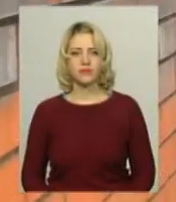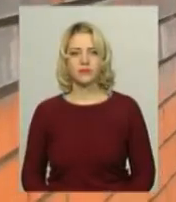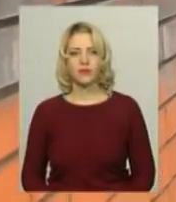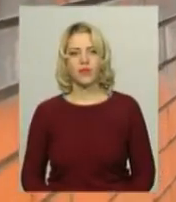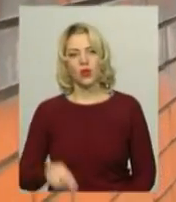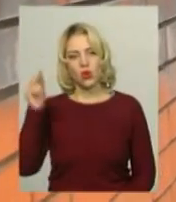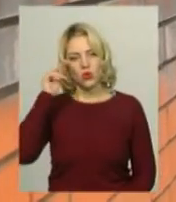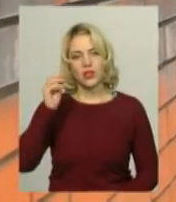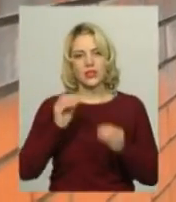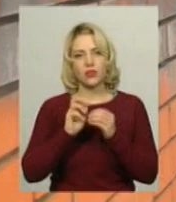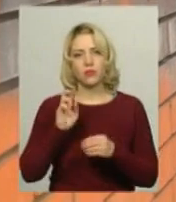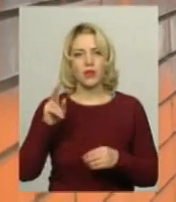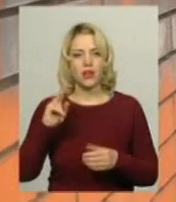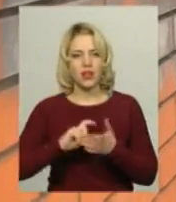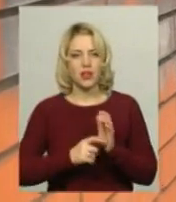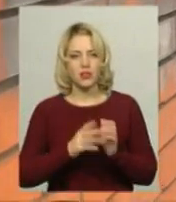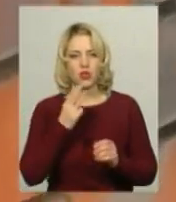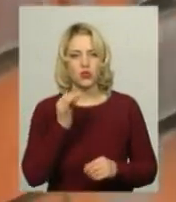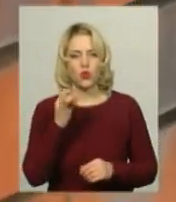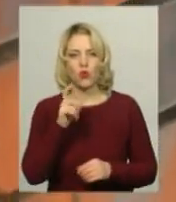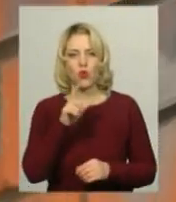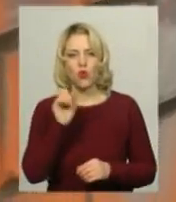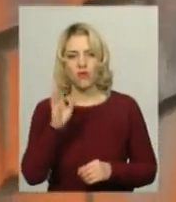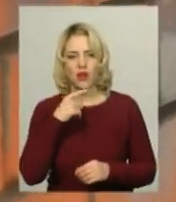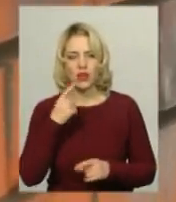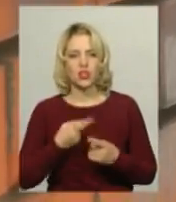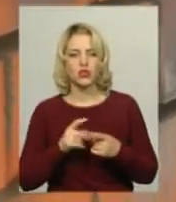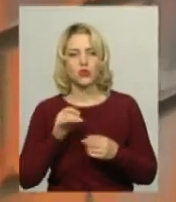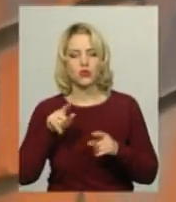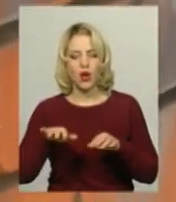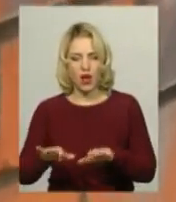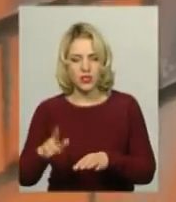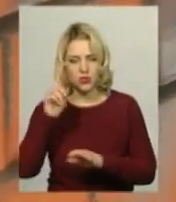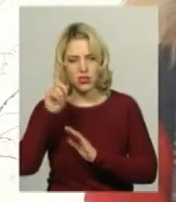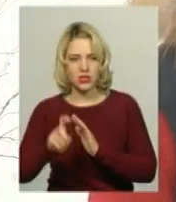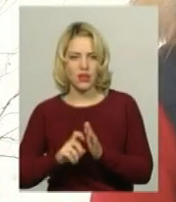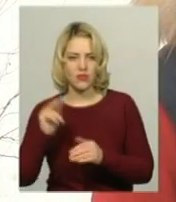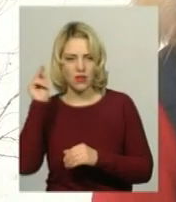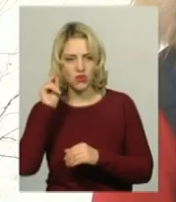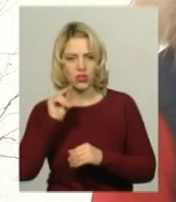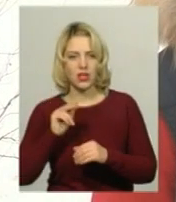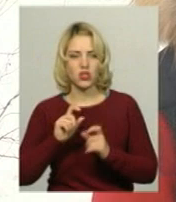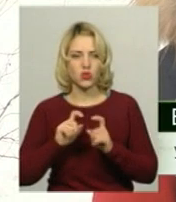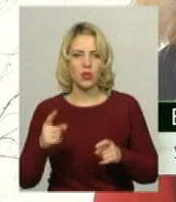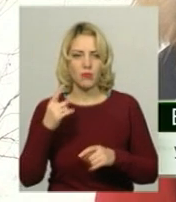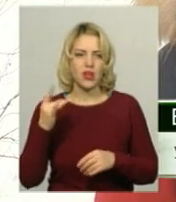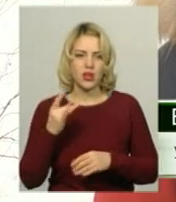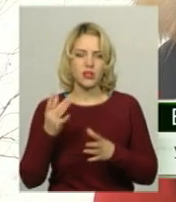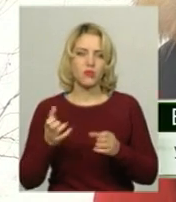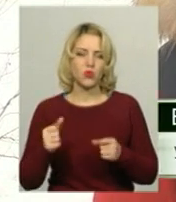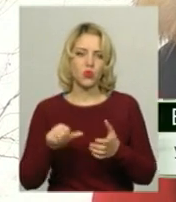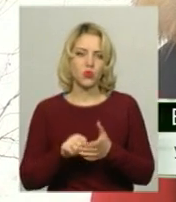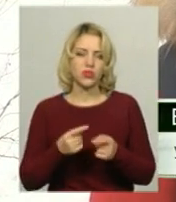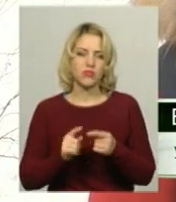Учень 10-го Б-класу Володимир Шорохов каже, про акцію дізнався від вчительки у школі. Перший раз беру участь у цій акції,